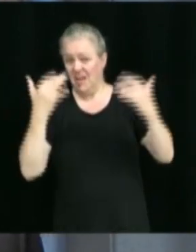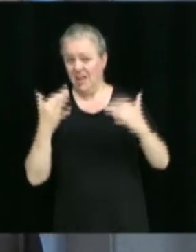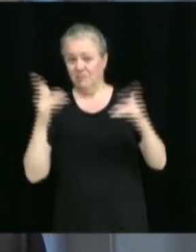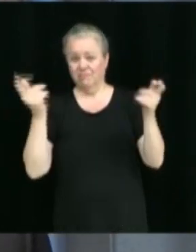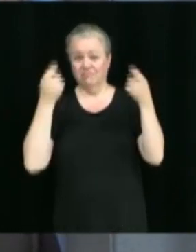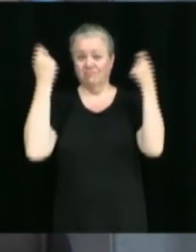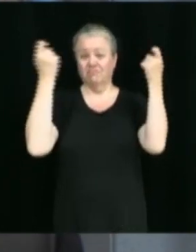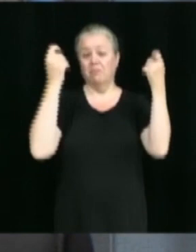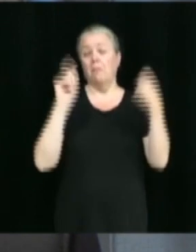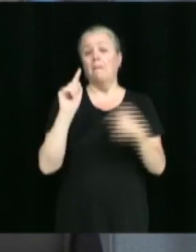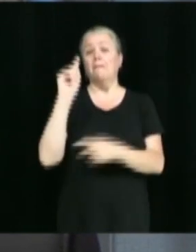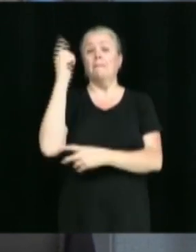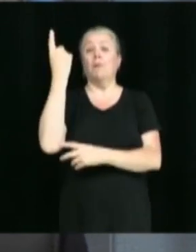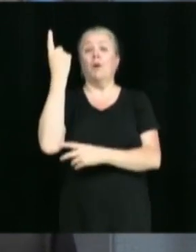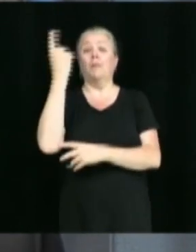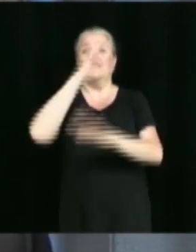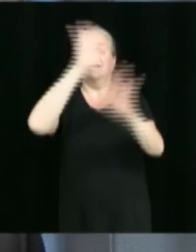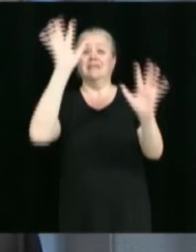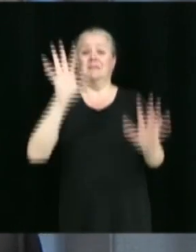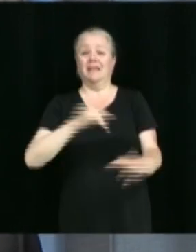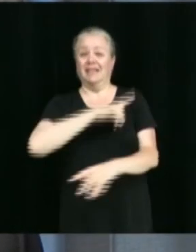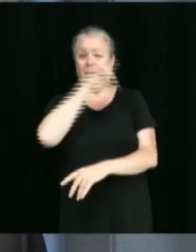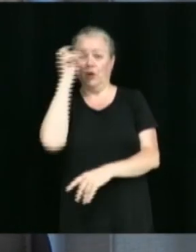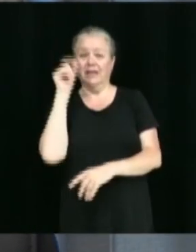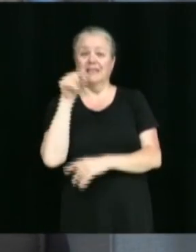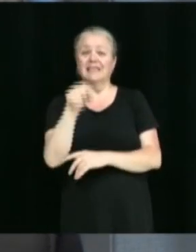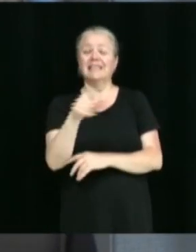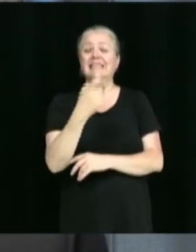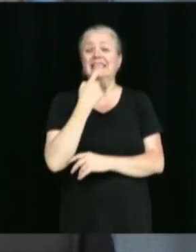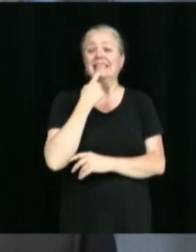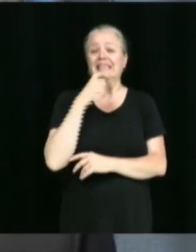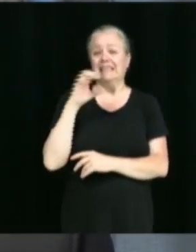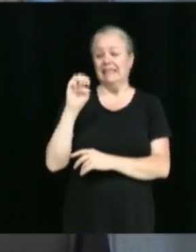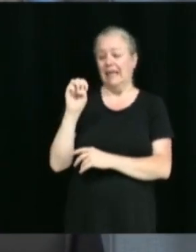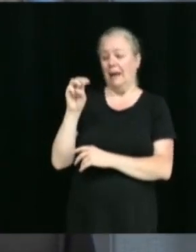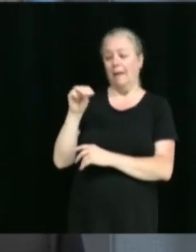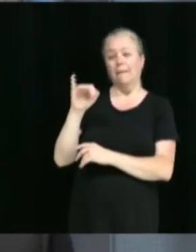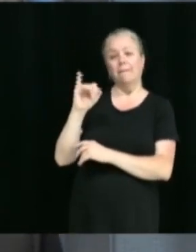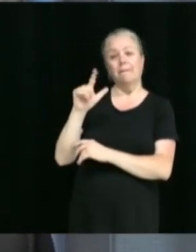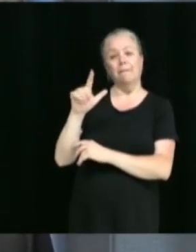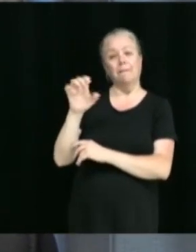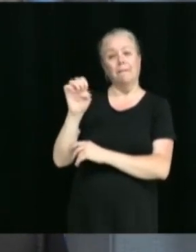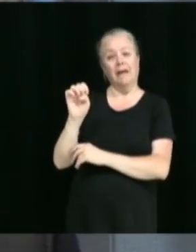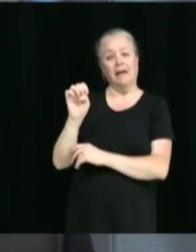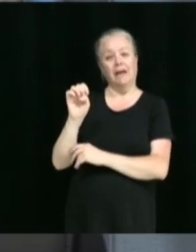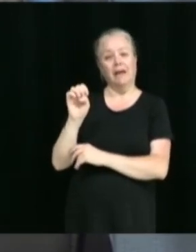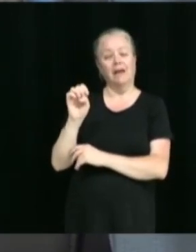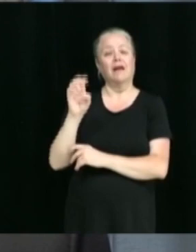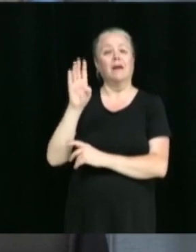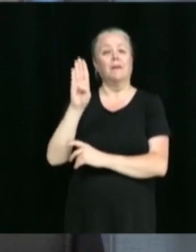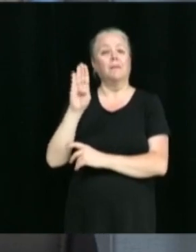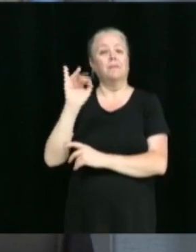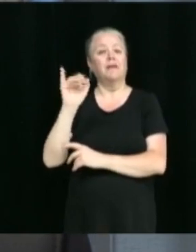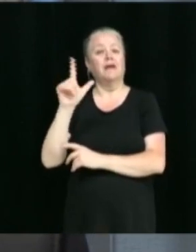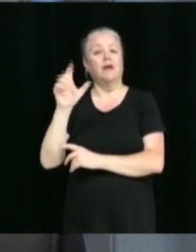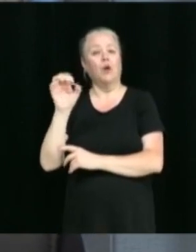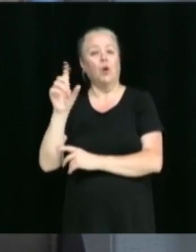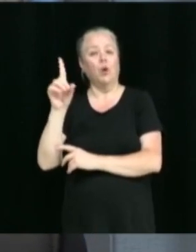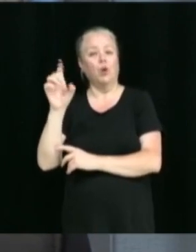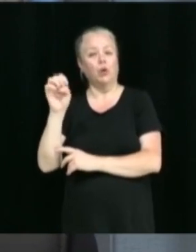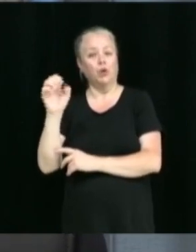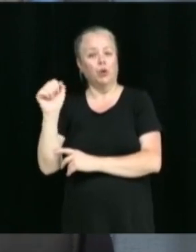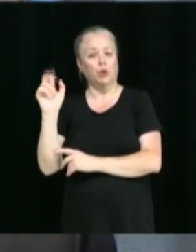premier spectacle de l'été avec la personne d'Émile Bilodeau que les gens connaissent. Alors,